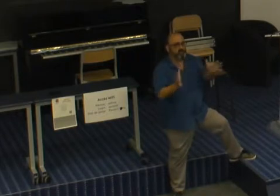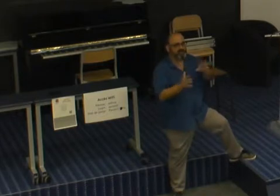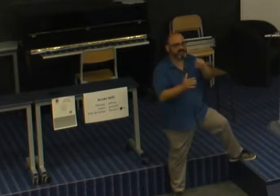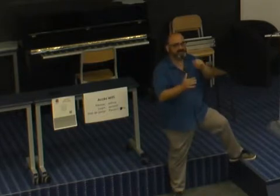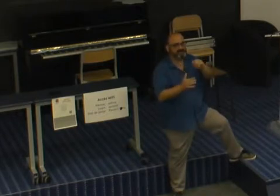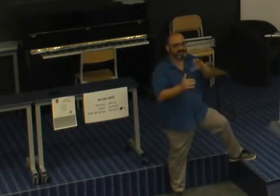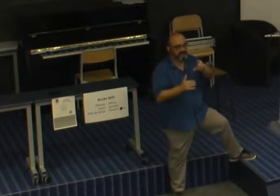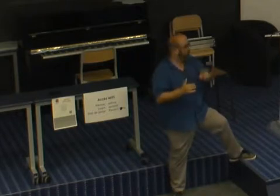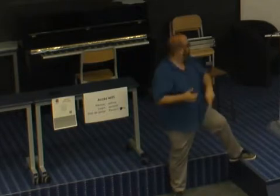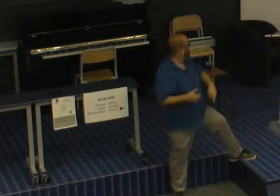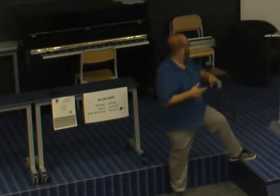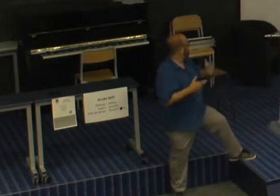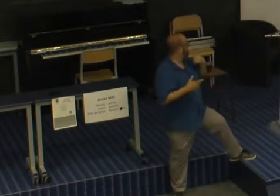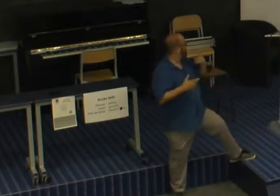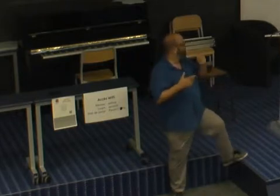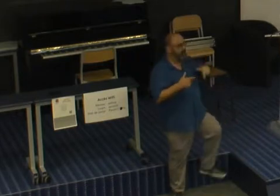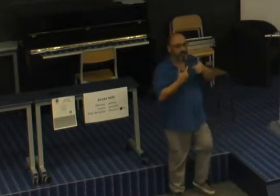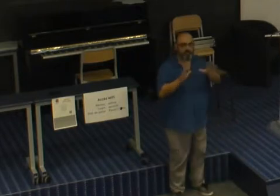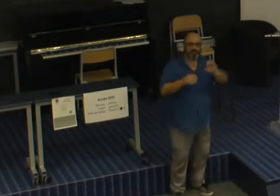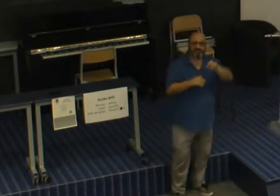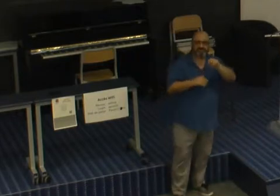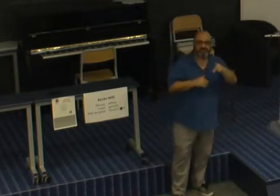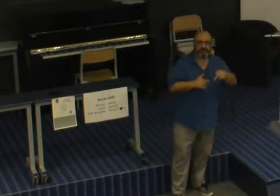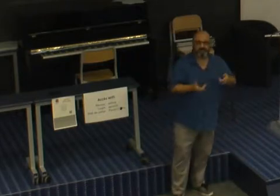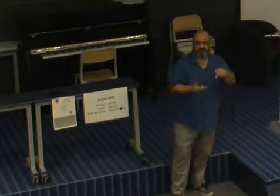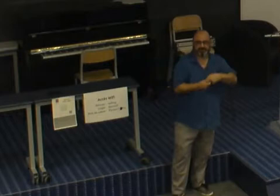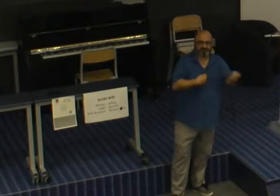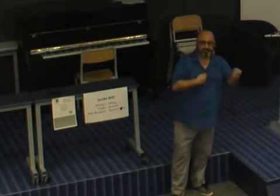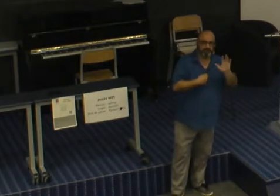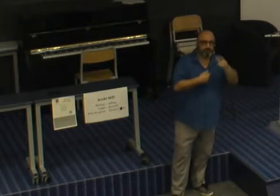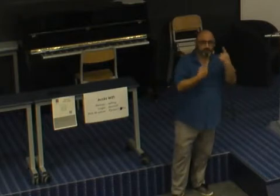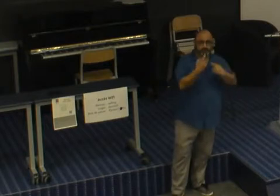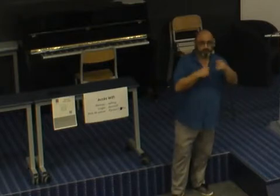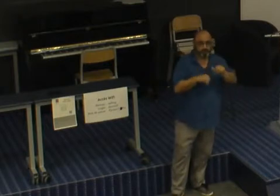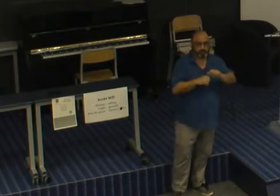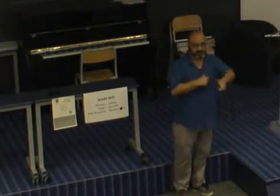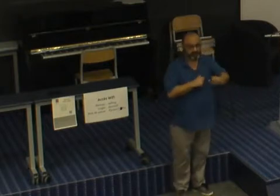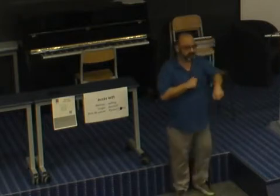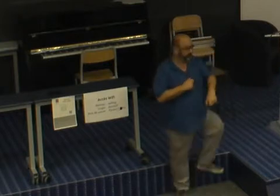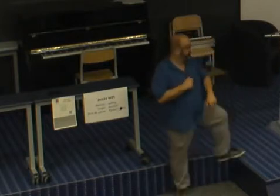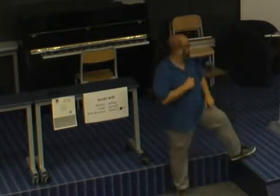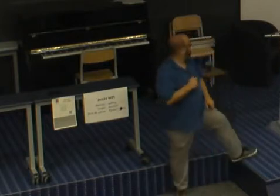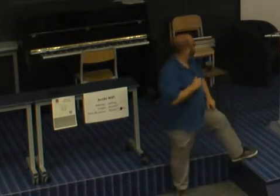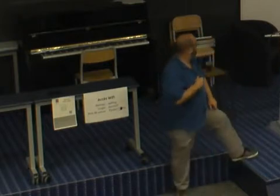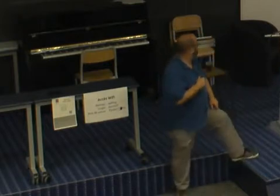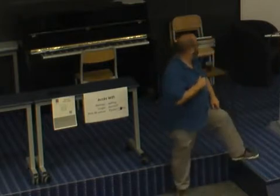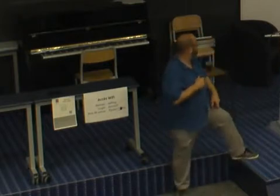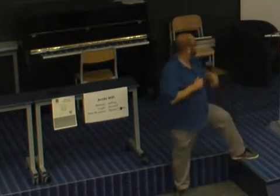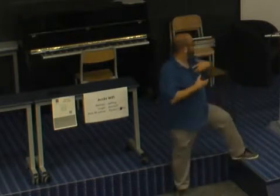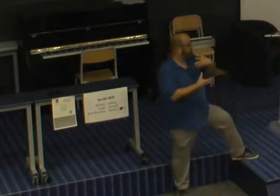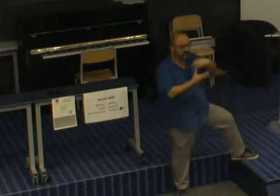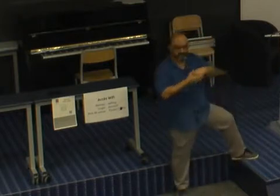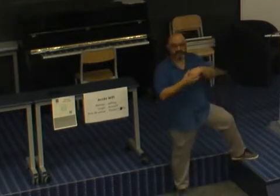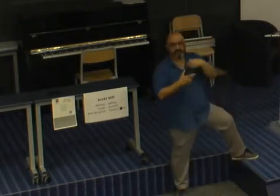'OpenStack parce que ce n pas le sujet mais si vous voulez en parler n'hésitez pas. Je contribue donc au projet OpenStack, suis